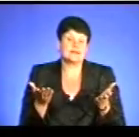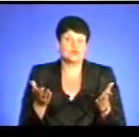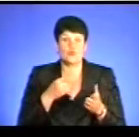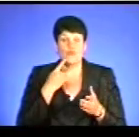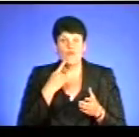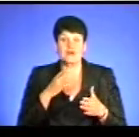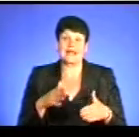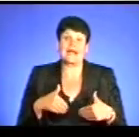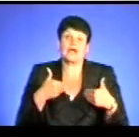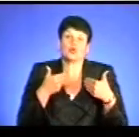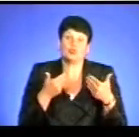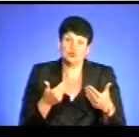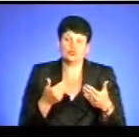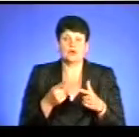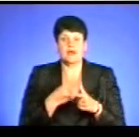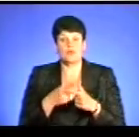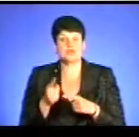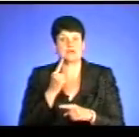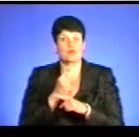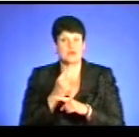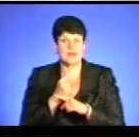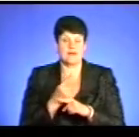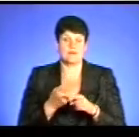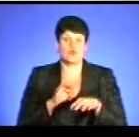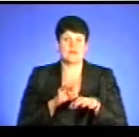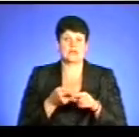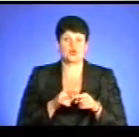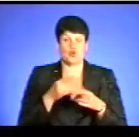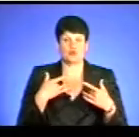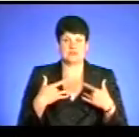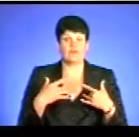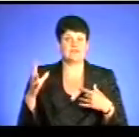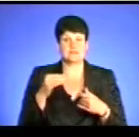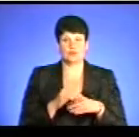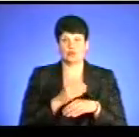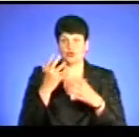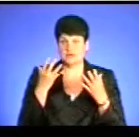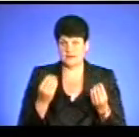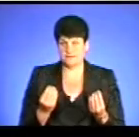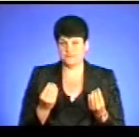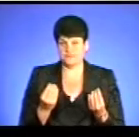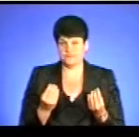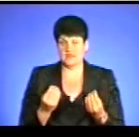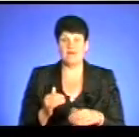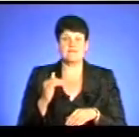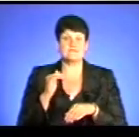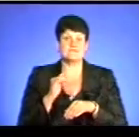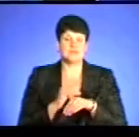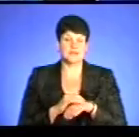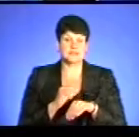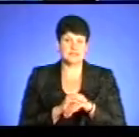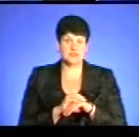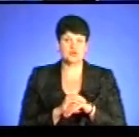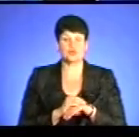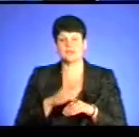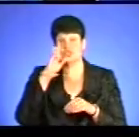рекомендує чи забороняє проведення цього концерту? Всім доброго дня. Фактично, на сьогодні, скільки держава не